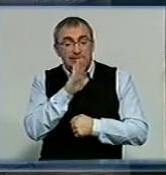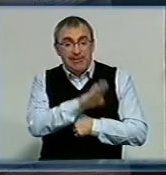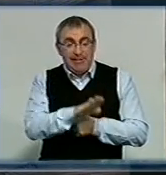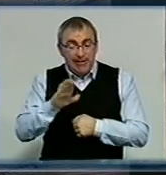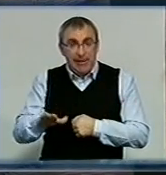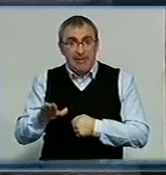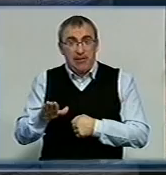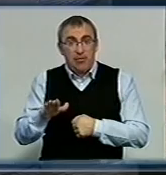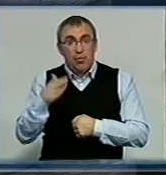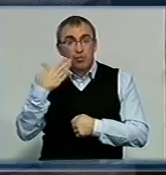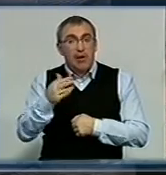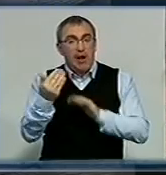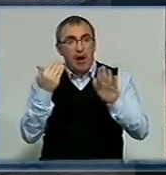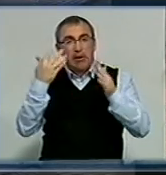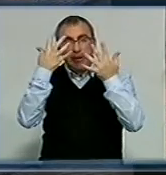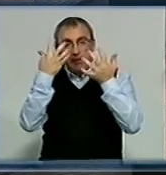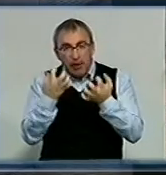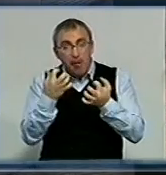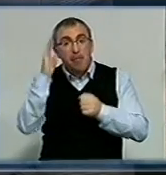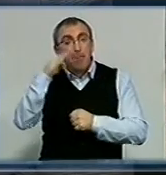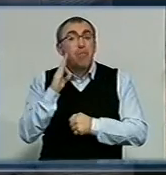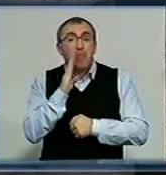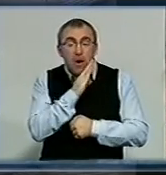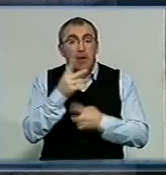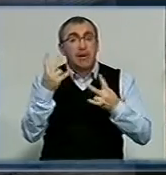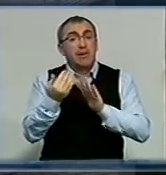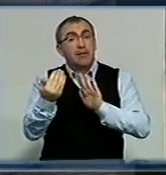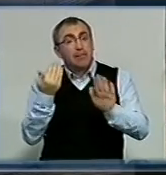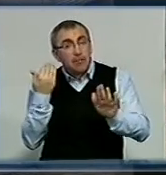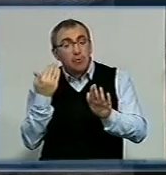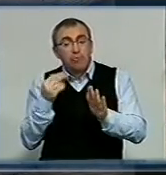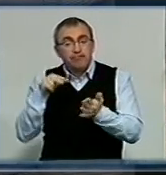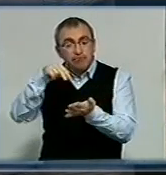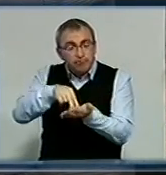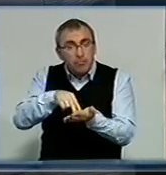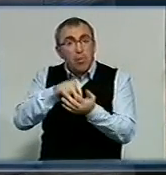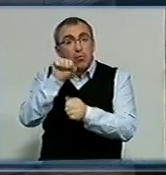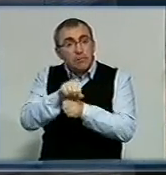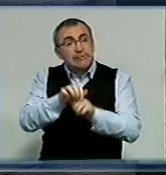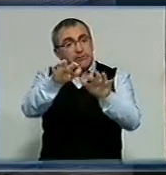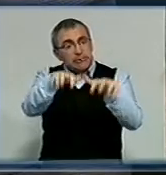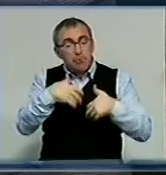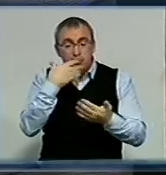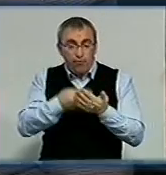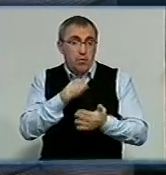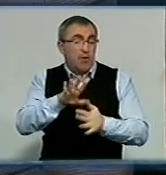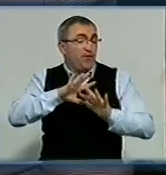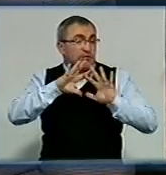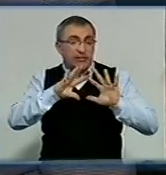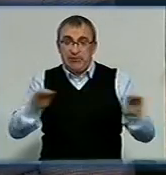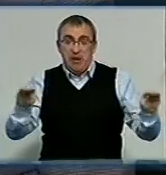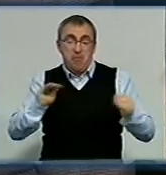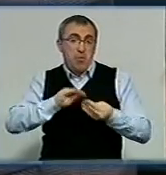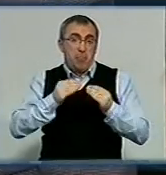що вже зарані темніє, і тому батькам треба заздалегідь підходити до зупинок і забирати своїх дітей. Ось і вся проблема, вона так